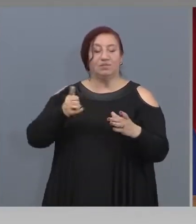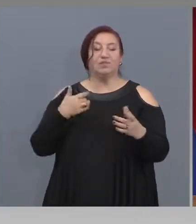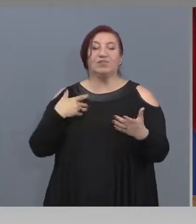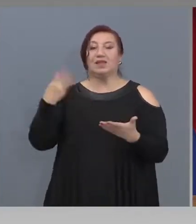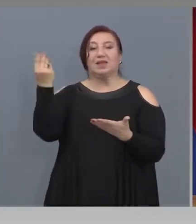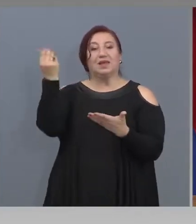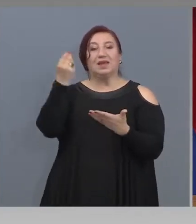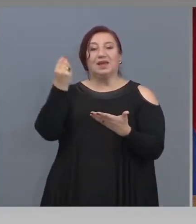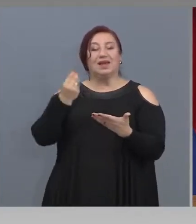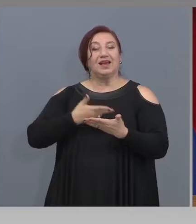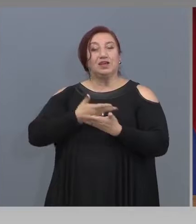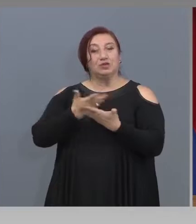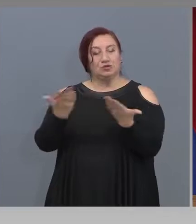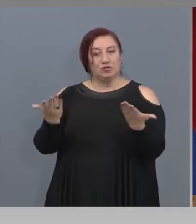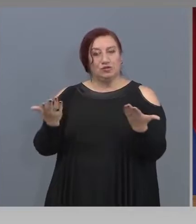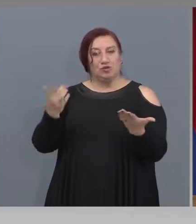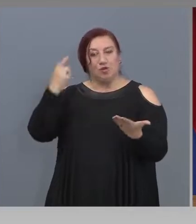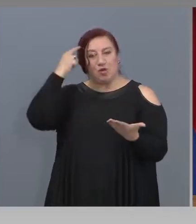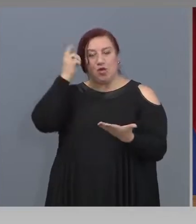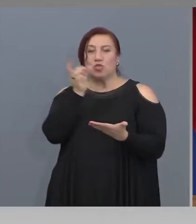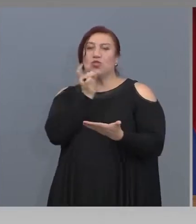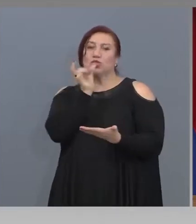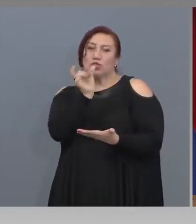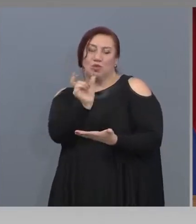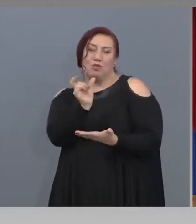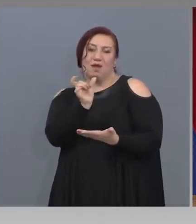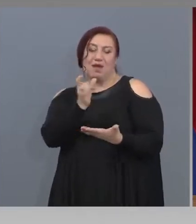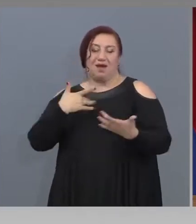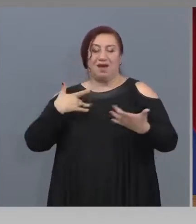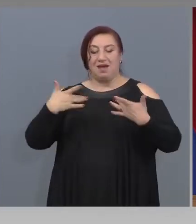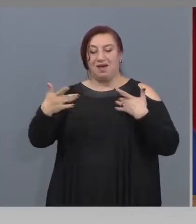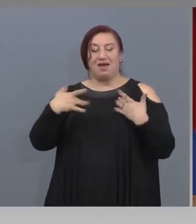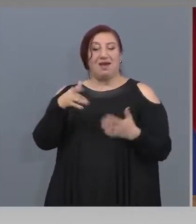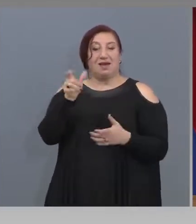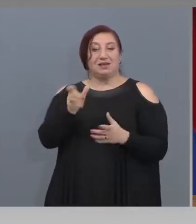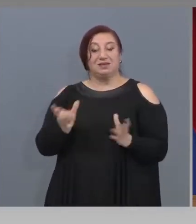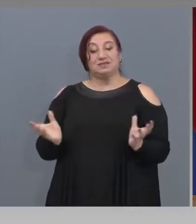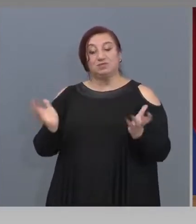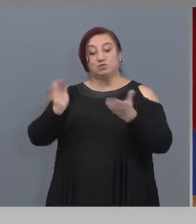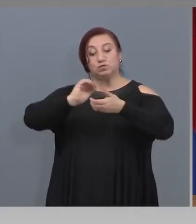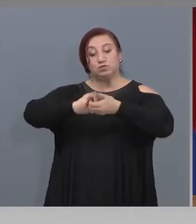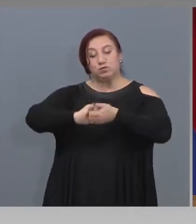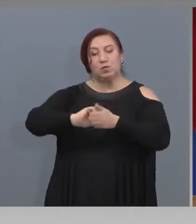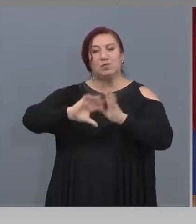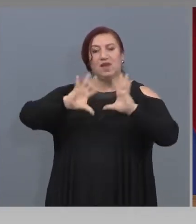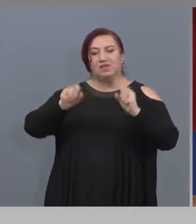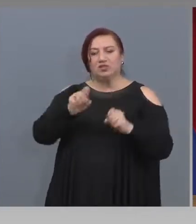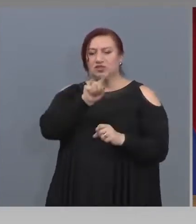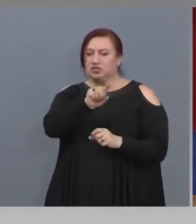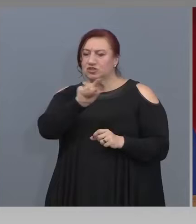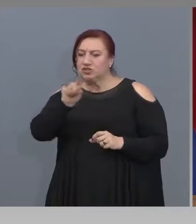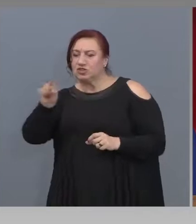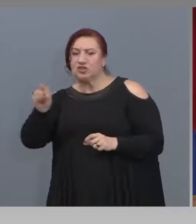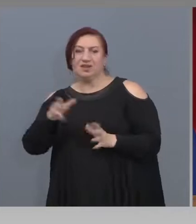обединява всички тези лица.